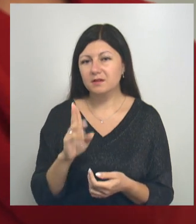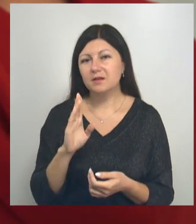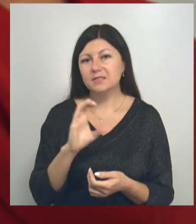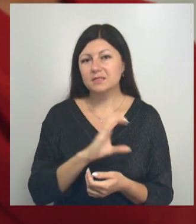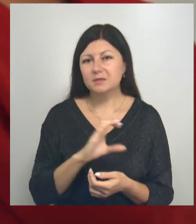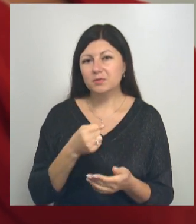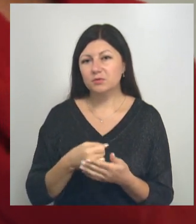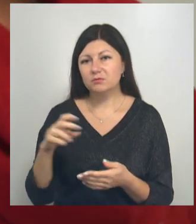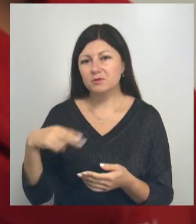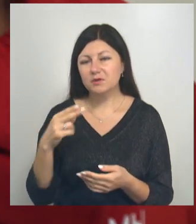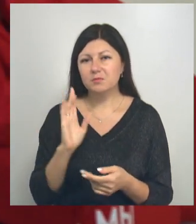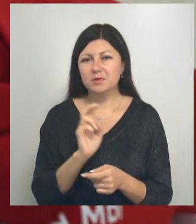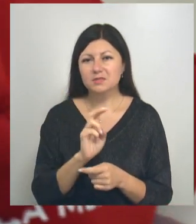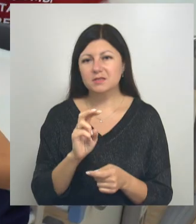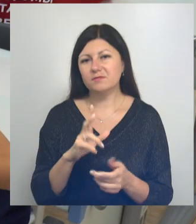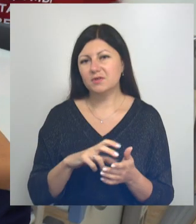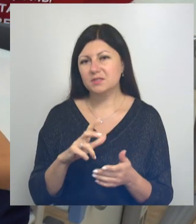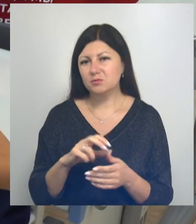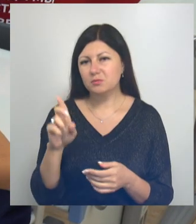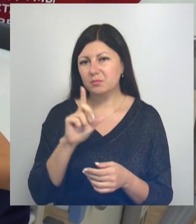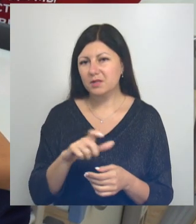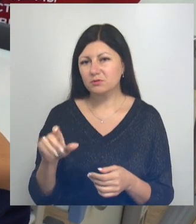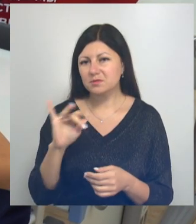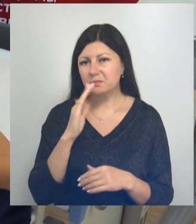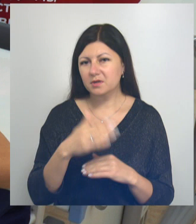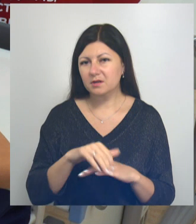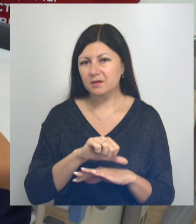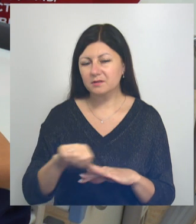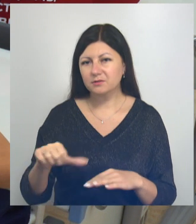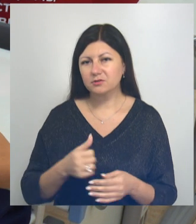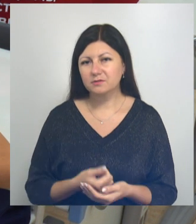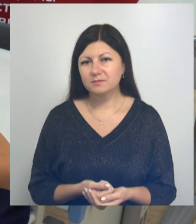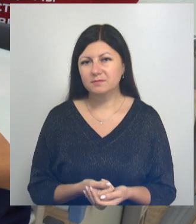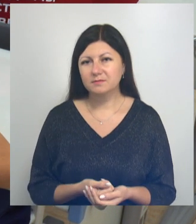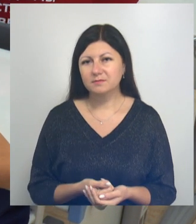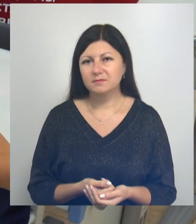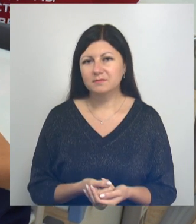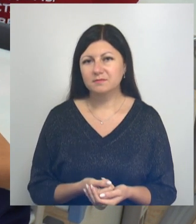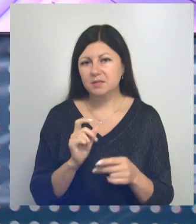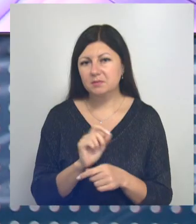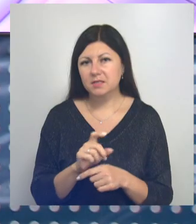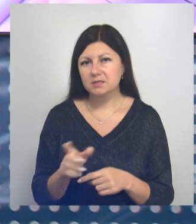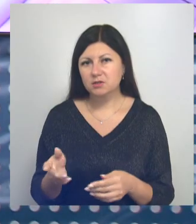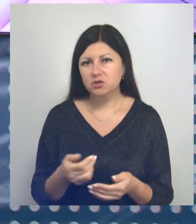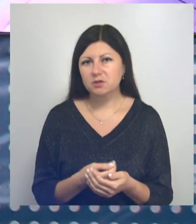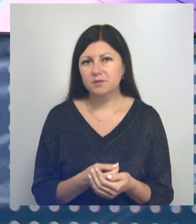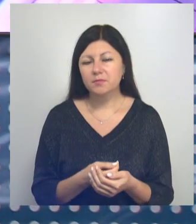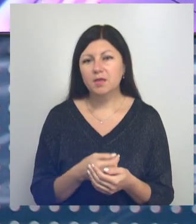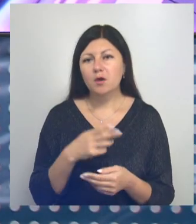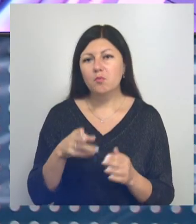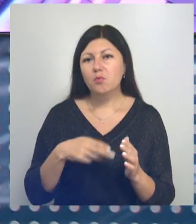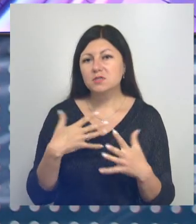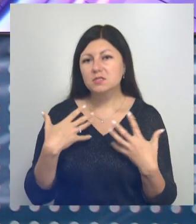декабрь посетят 800 белгородцев из Приграничья. Кирилл Мусаев, Кирилл Афанасьев. Такой день на Мире Белогоря. Поезд